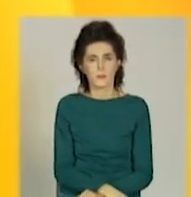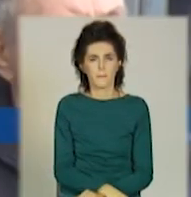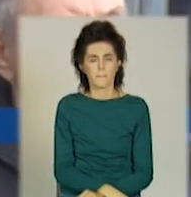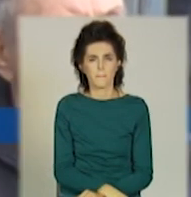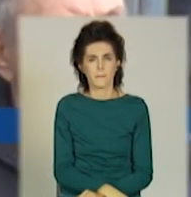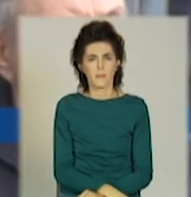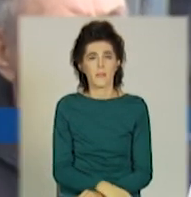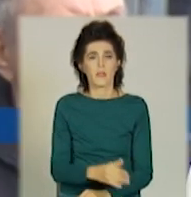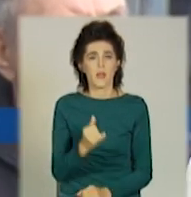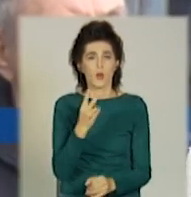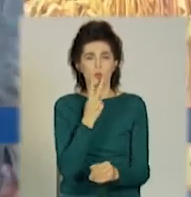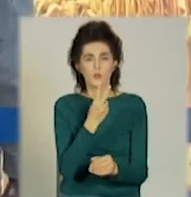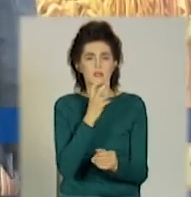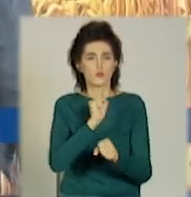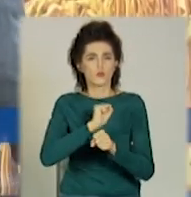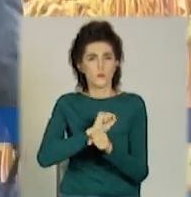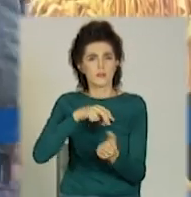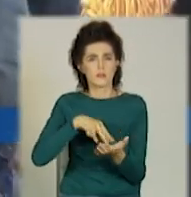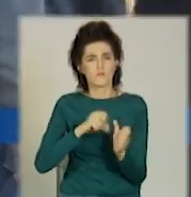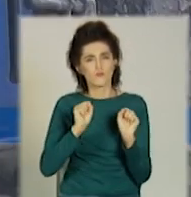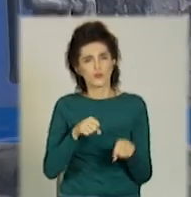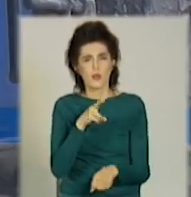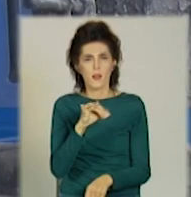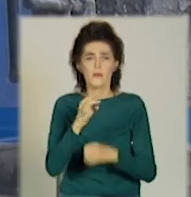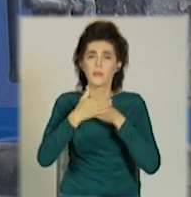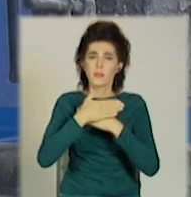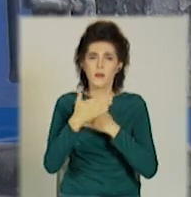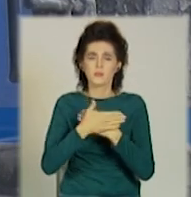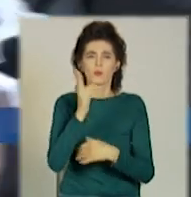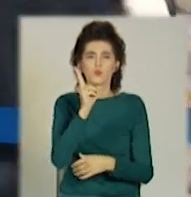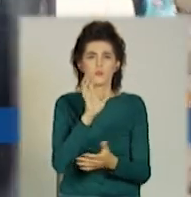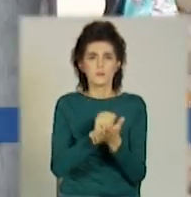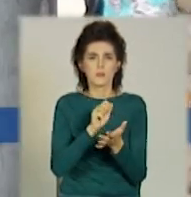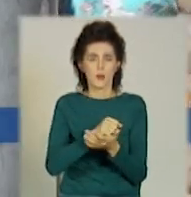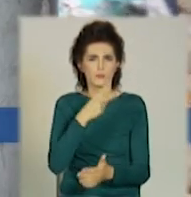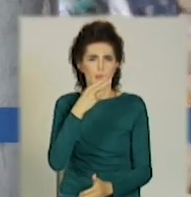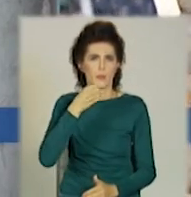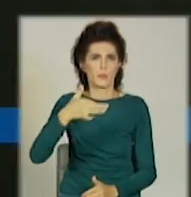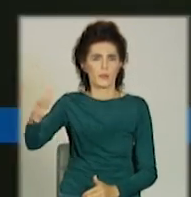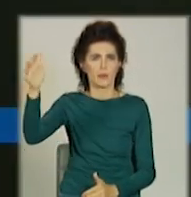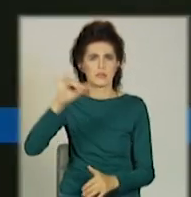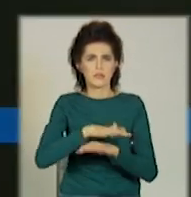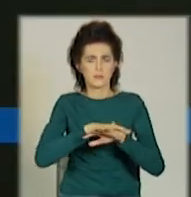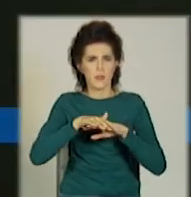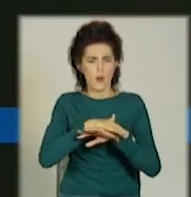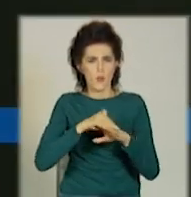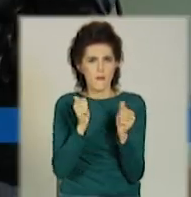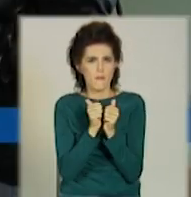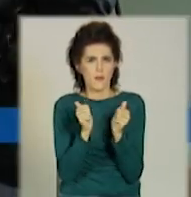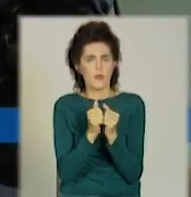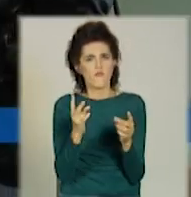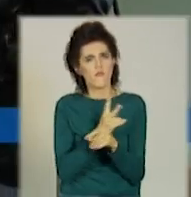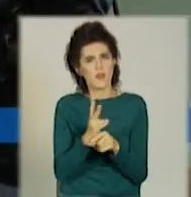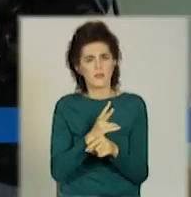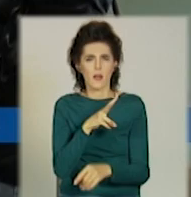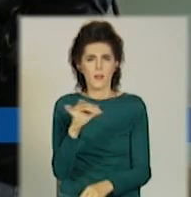Курці на зупинках, чим можна покарати тих, хто димить серед натовпу, та чим небезпечний тютюновий дим.